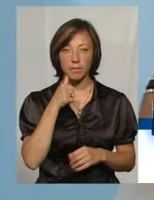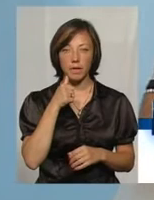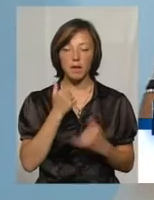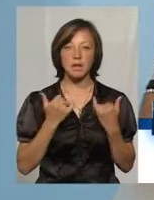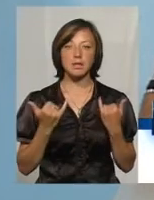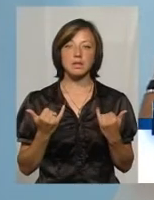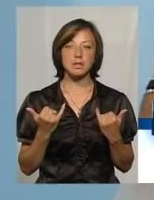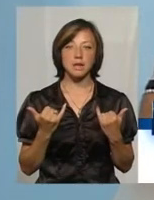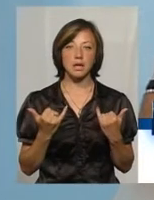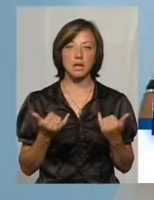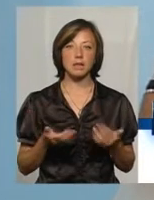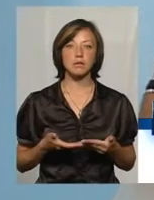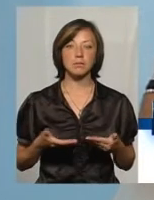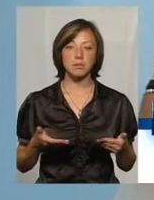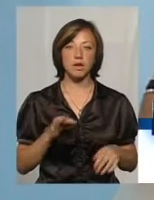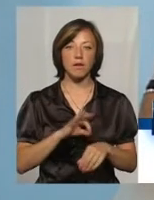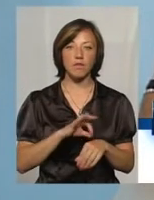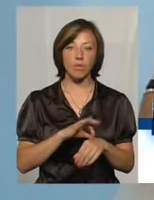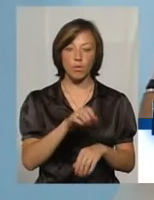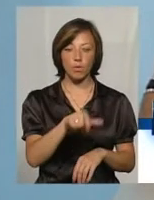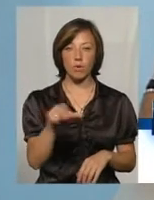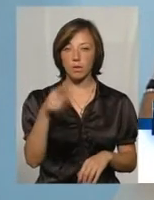Зараз ми, хворі відмітили,